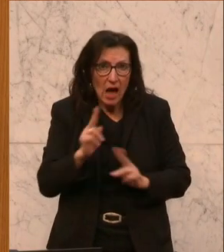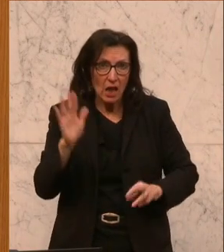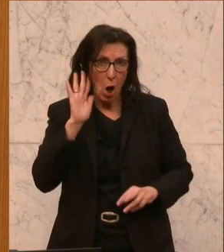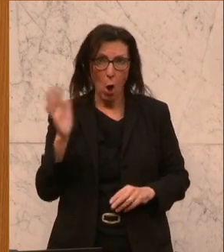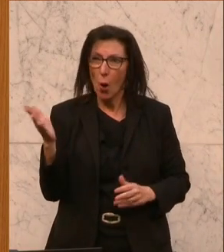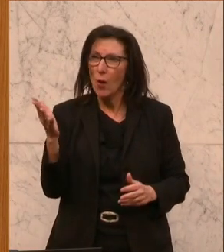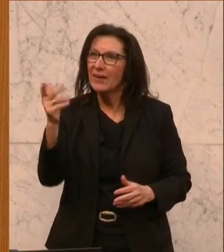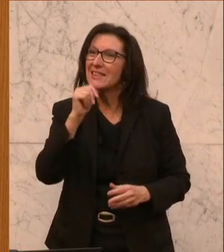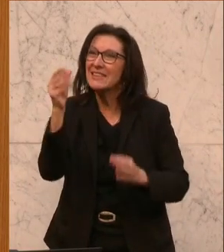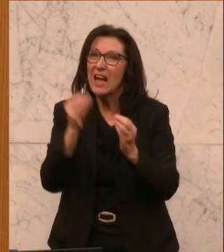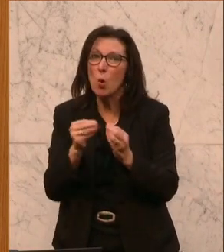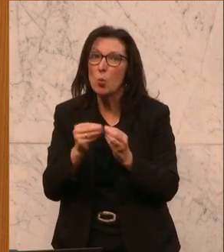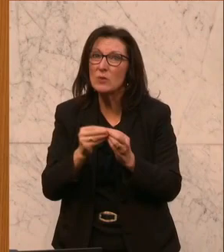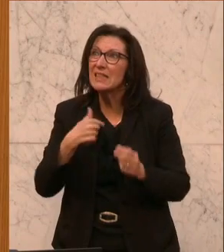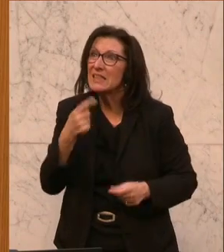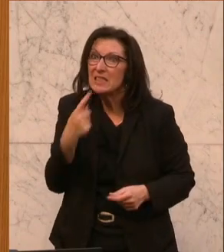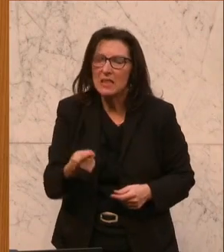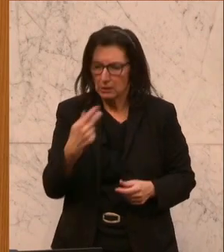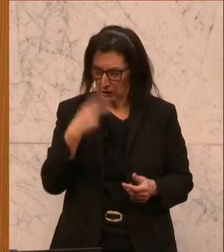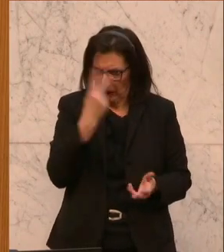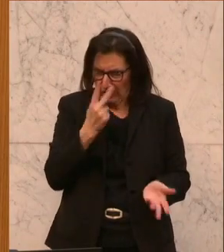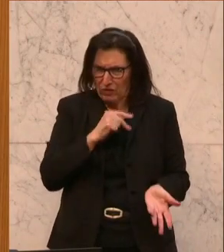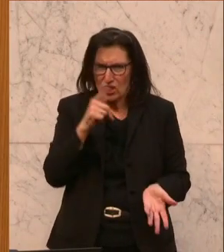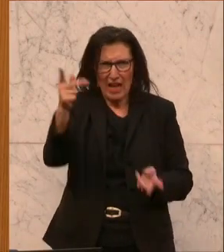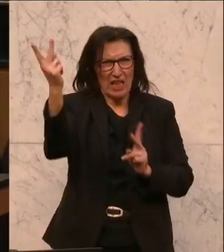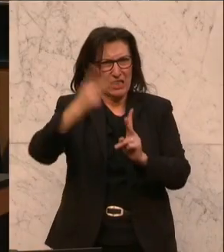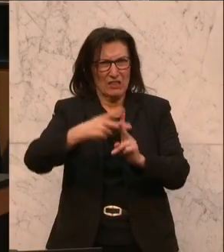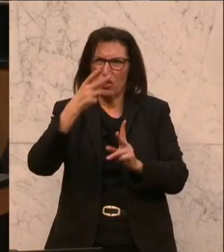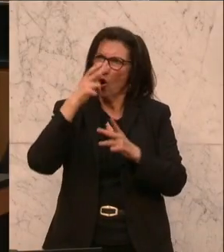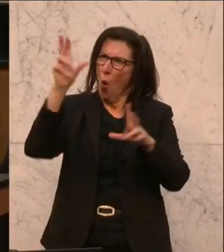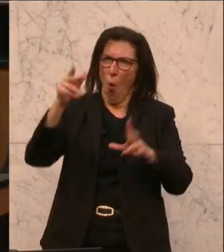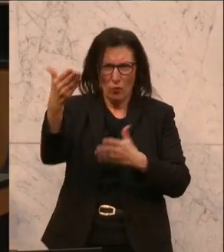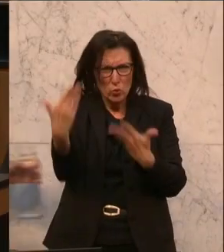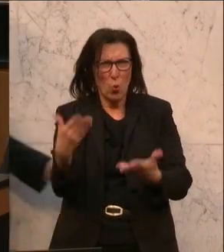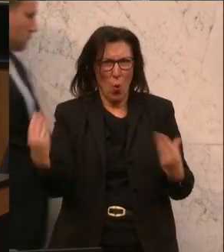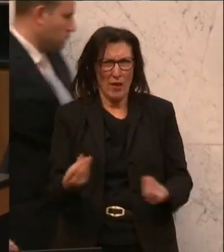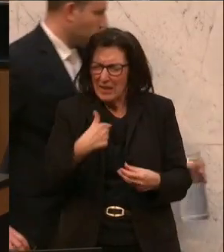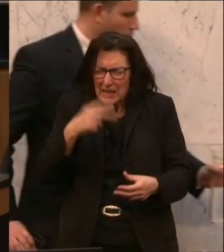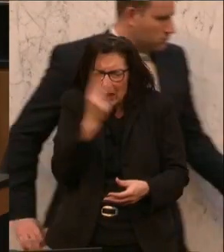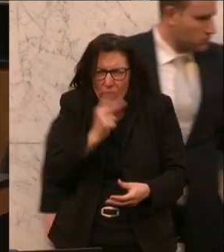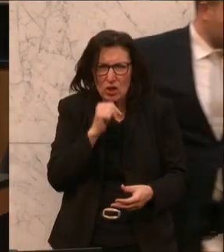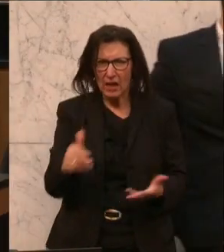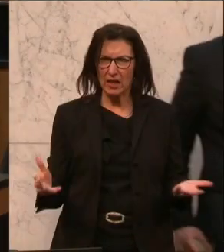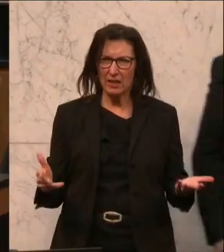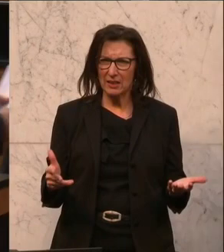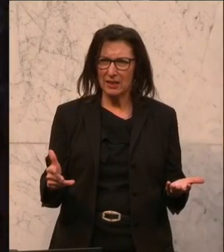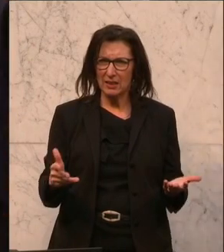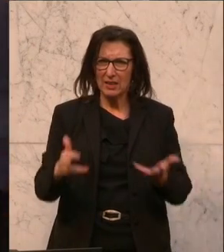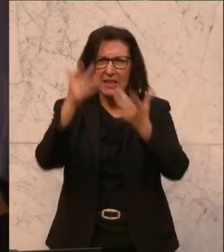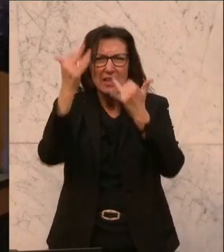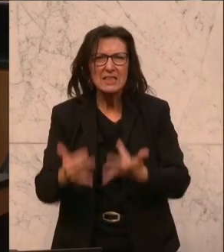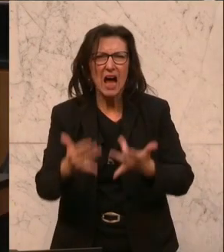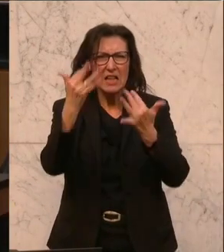Das ist kein Blödsinn, den ich verzappe. Ich verstehe nicht, warum sie sowas zwischenrufen müssen. Ich verstehe nicht, warum diese Zahlen,